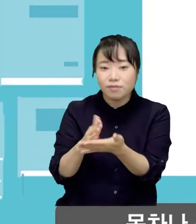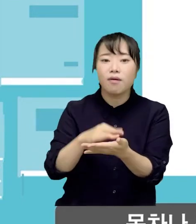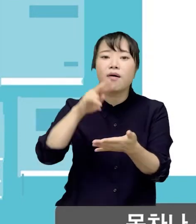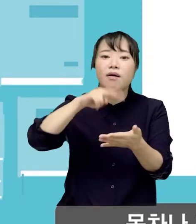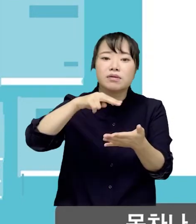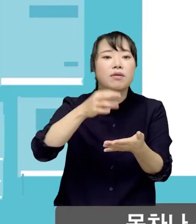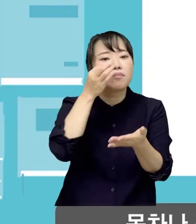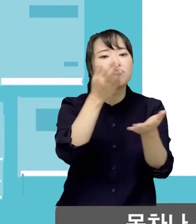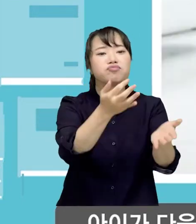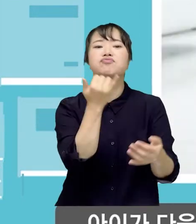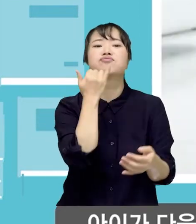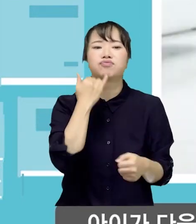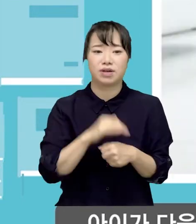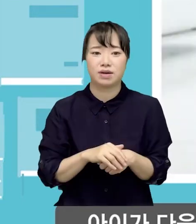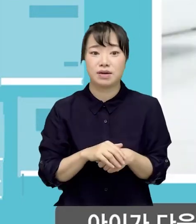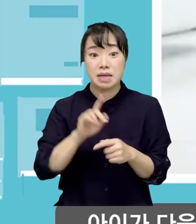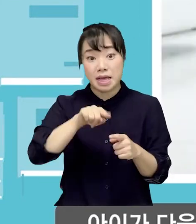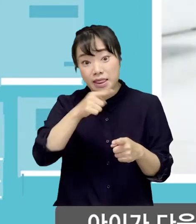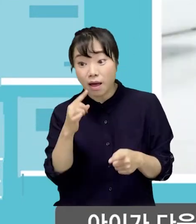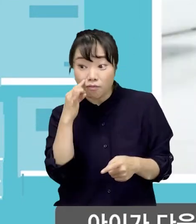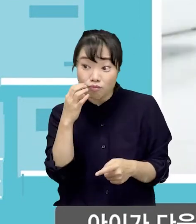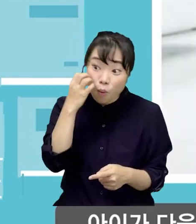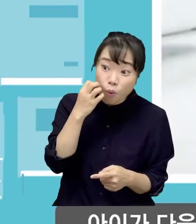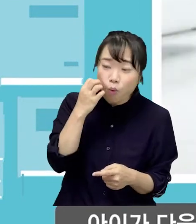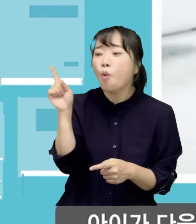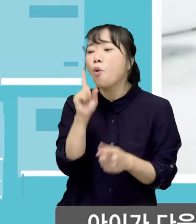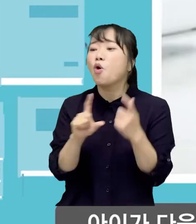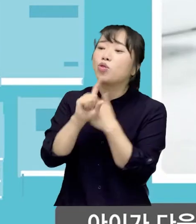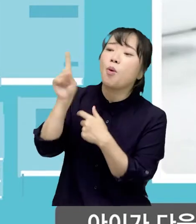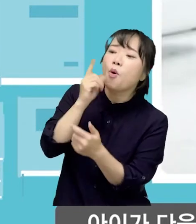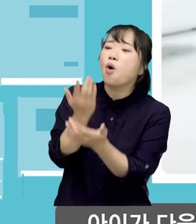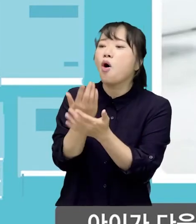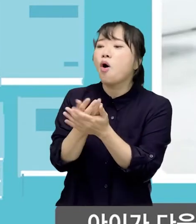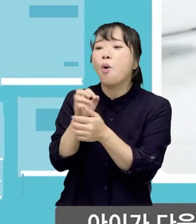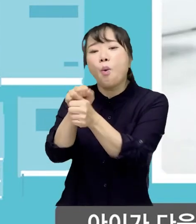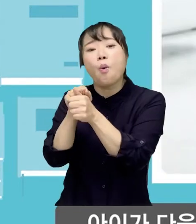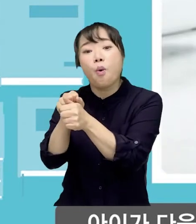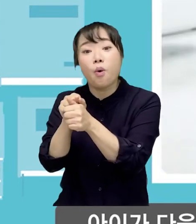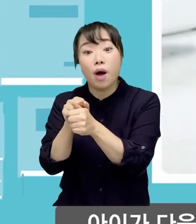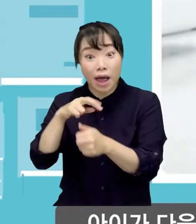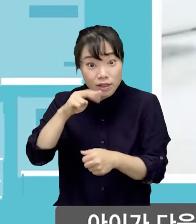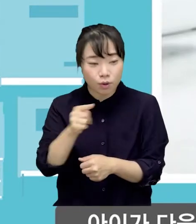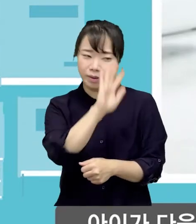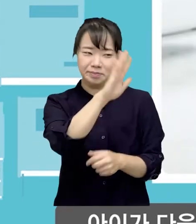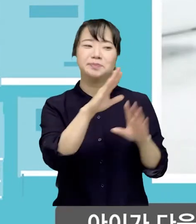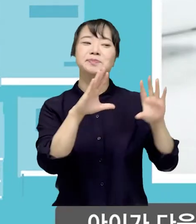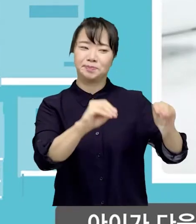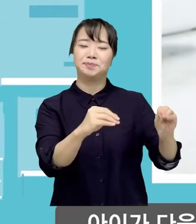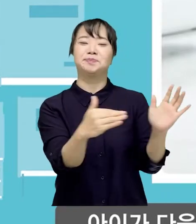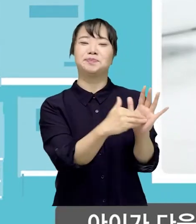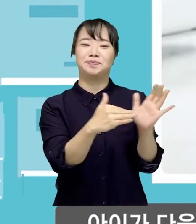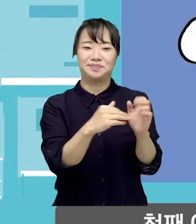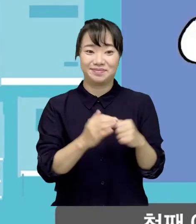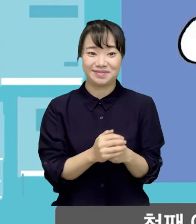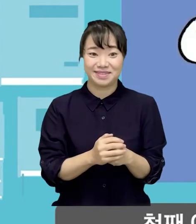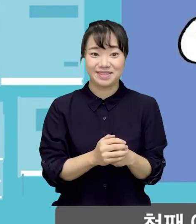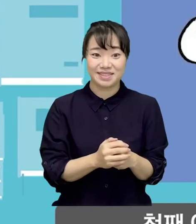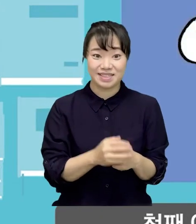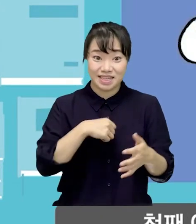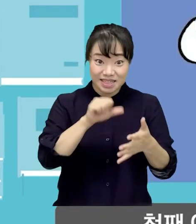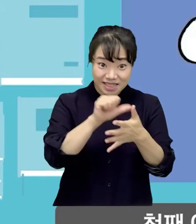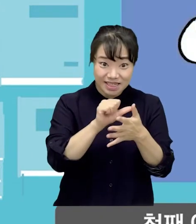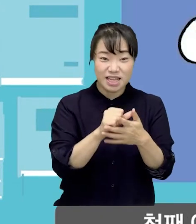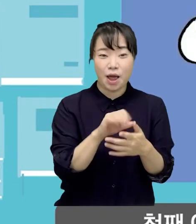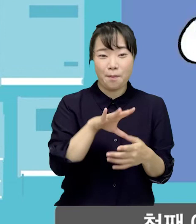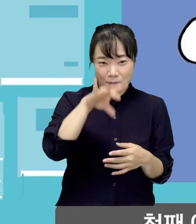읽어주면 된다. 아이가 다음을 궁금해하고 더 읽어주세요. 라고 말해도 멈춘다. 첫째